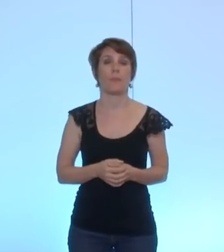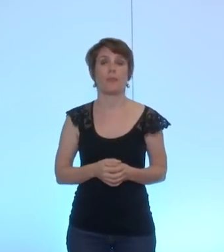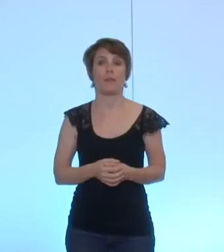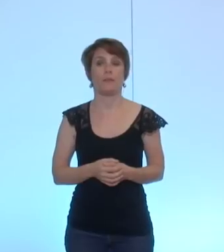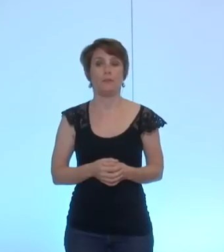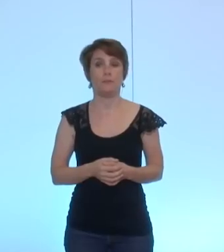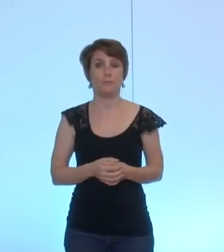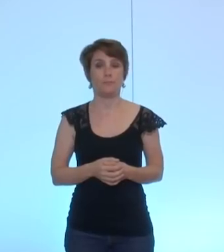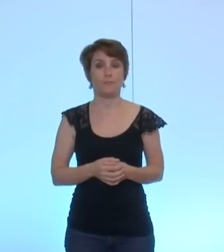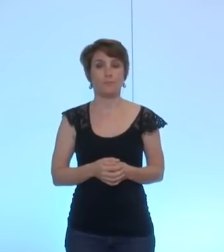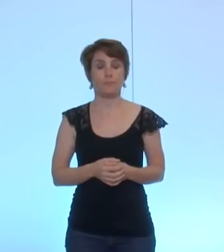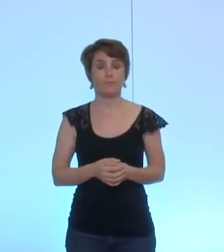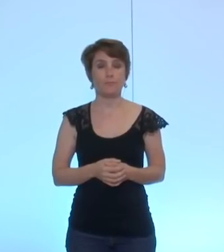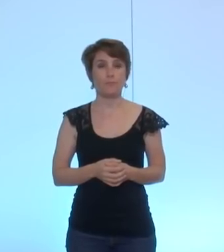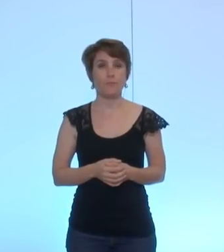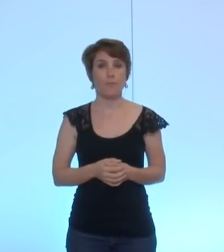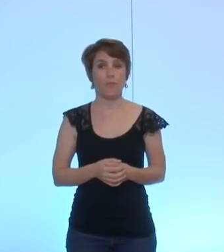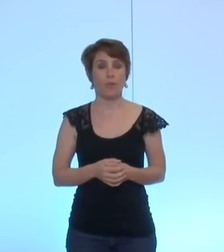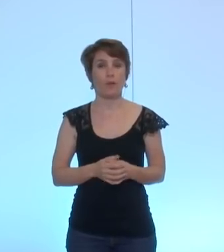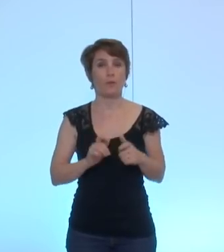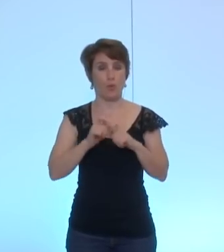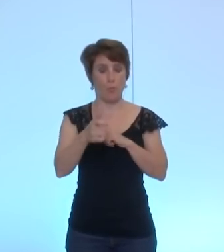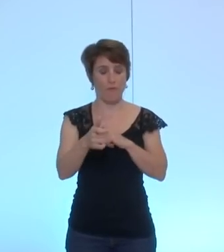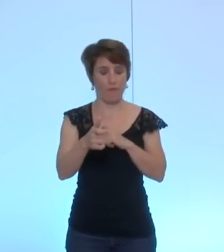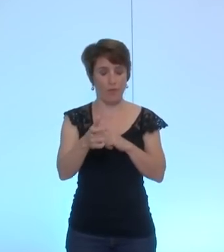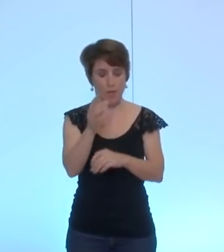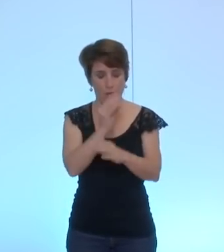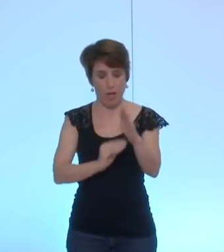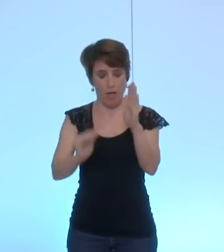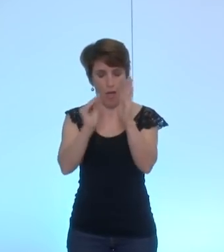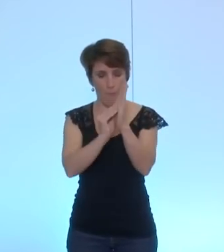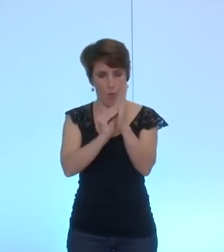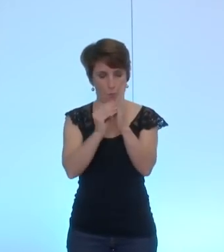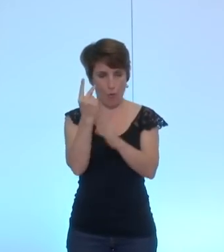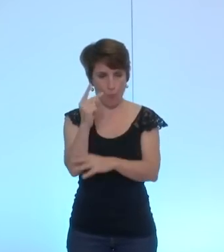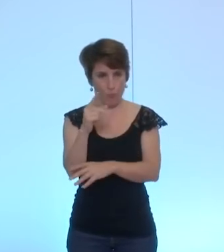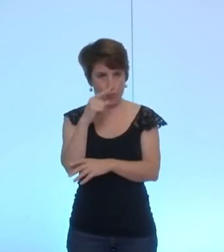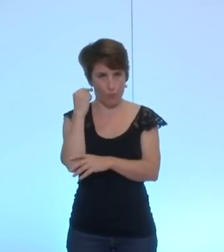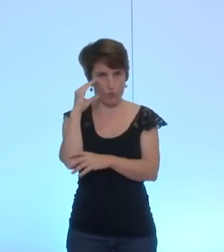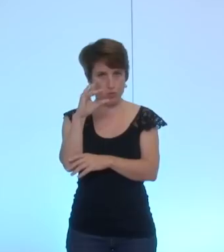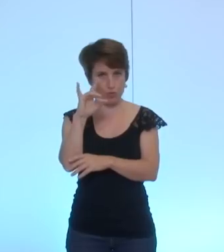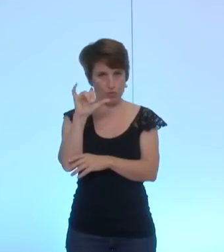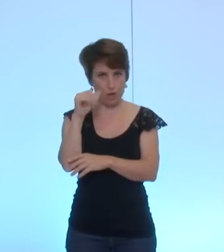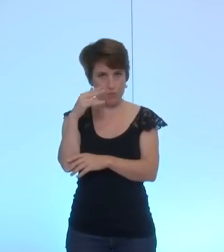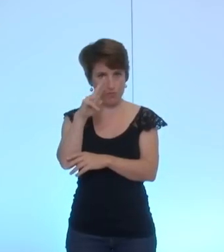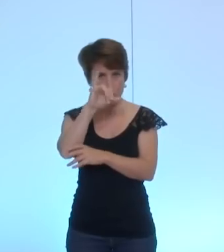concernant en fait du coup ça sera l'amendement de monsieur Chamussy